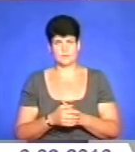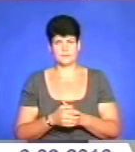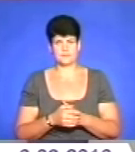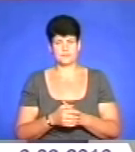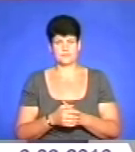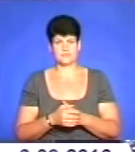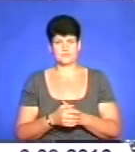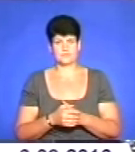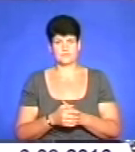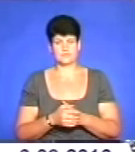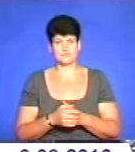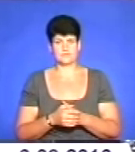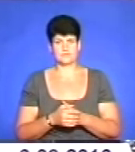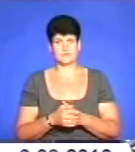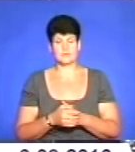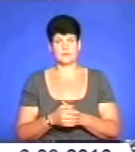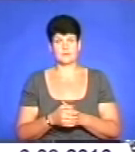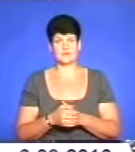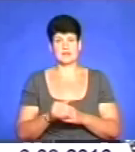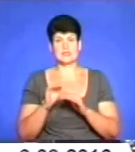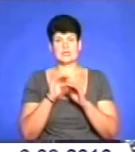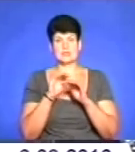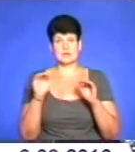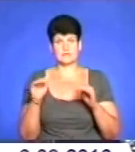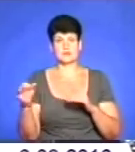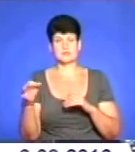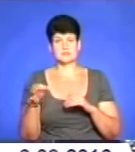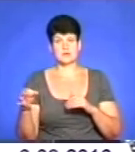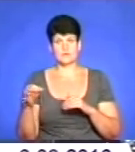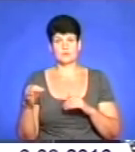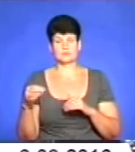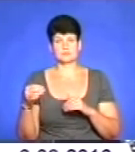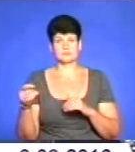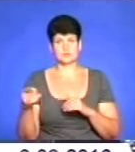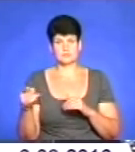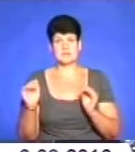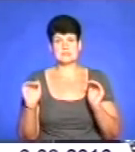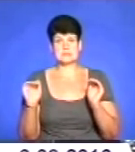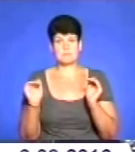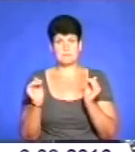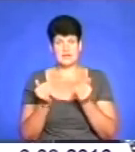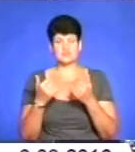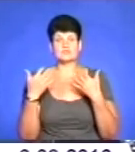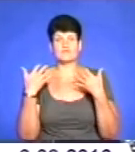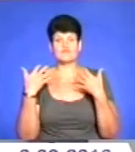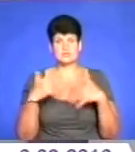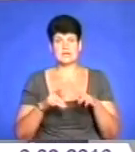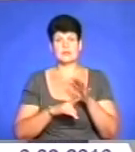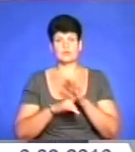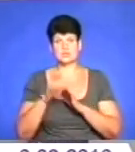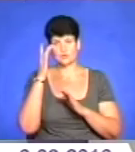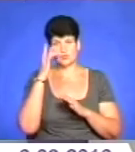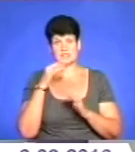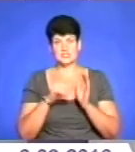першу чергу. І ось рівень ставу тернопільського зменшився вже на початку літа на